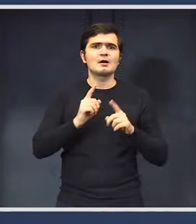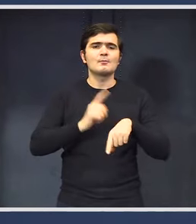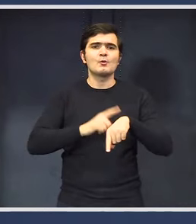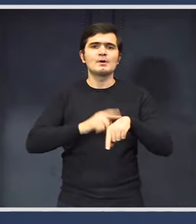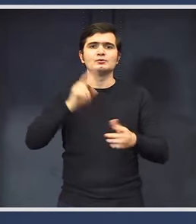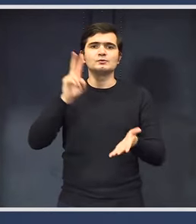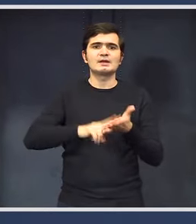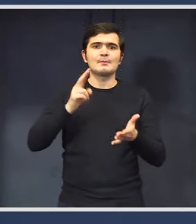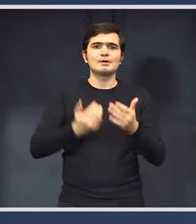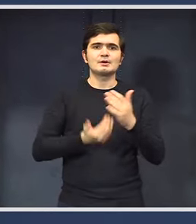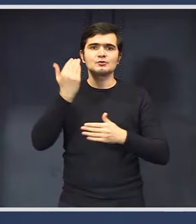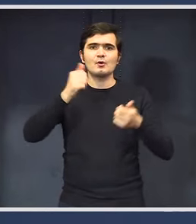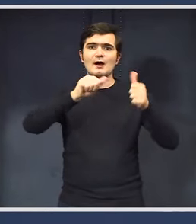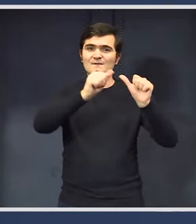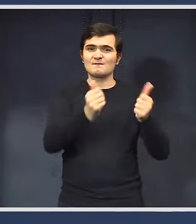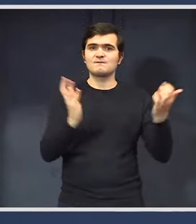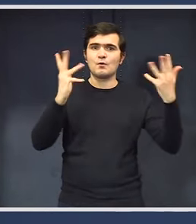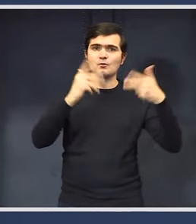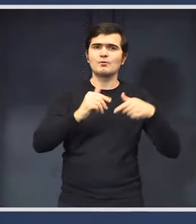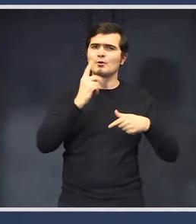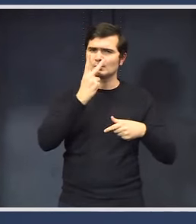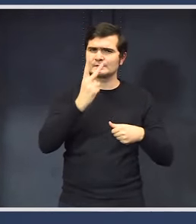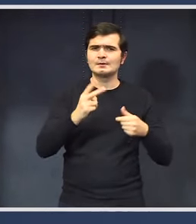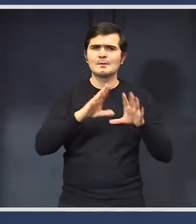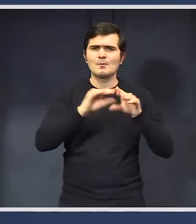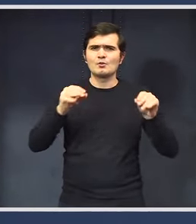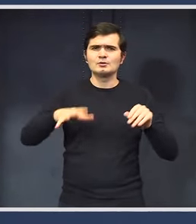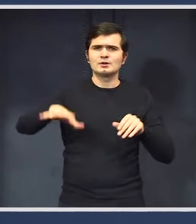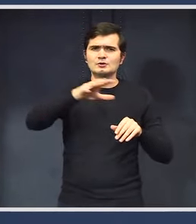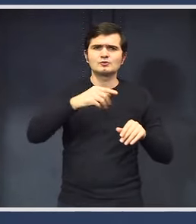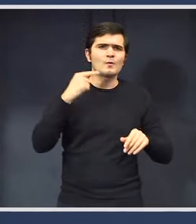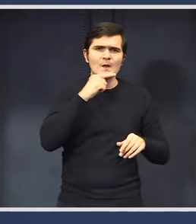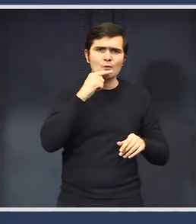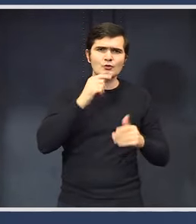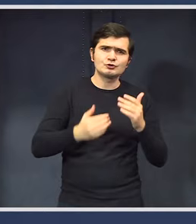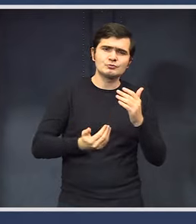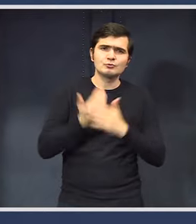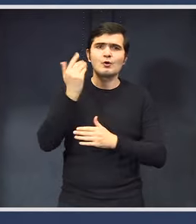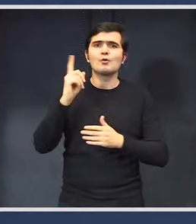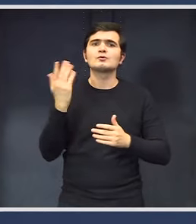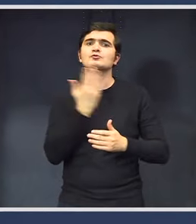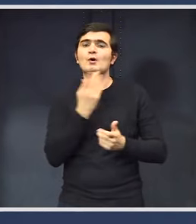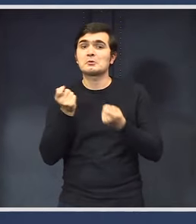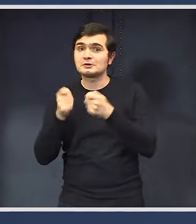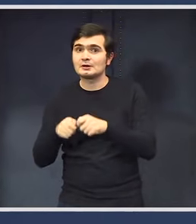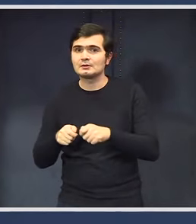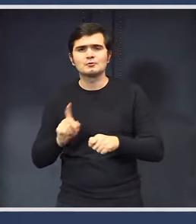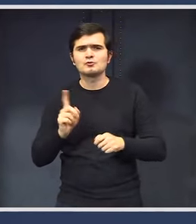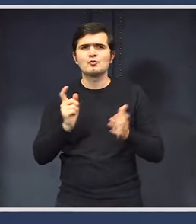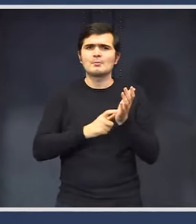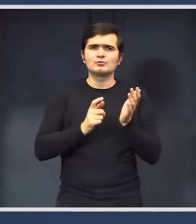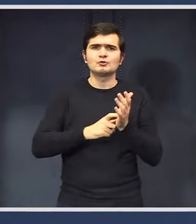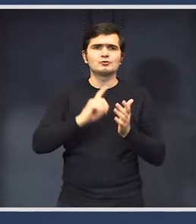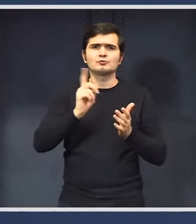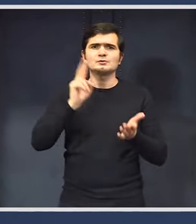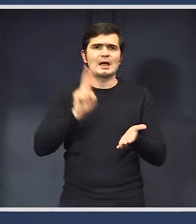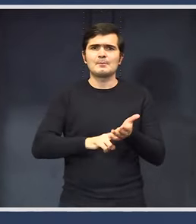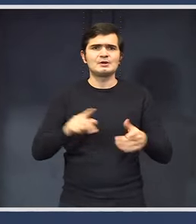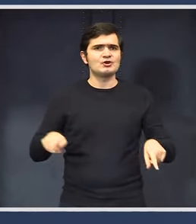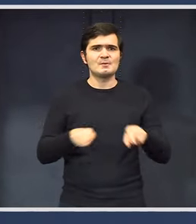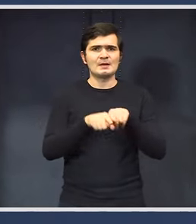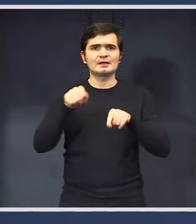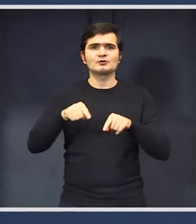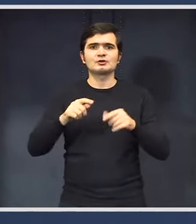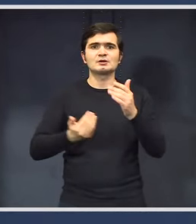în care se aplică noua formulă vom avea foarte multe zone roșii din nou, adică școlele se vor închide și le-aștept. Am cerut această analiză. Nu se va aplica imediat.